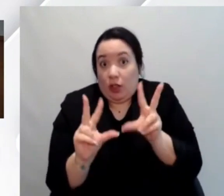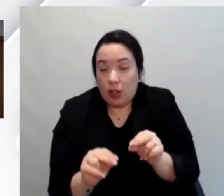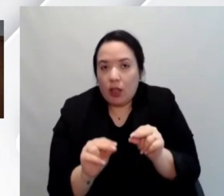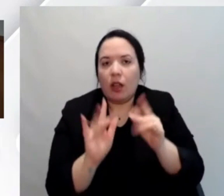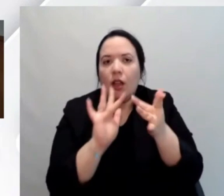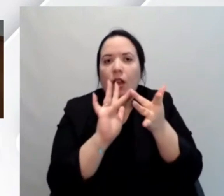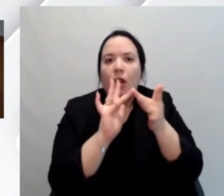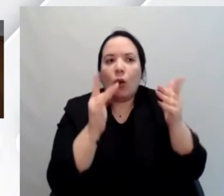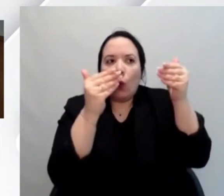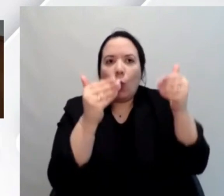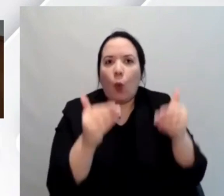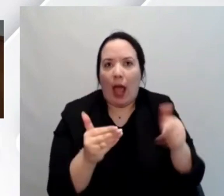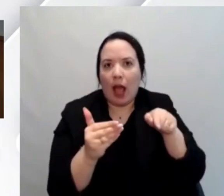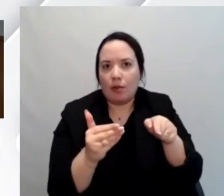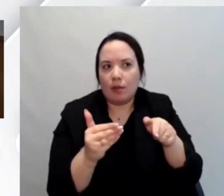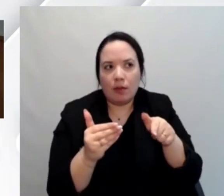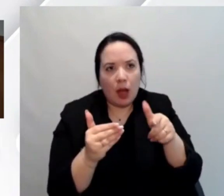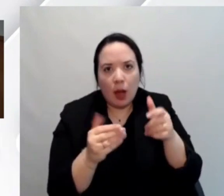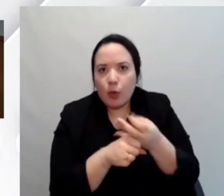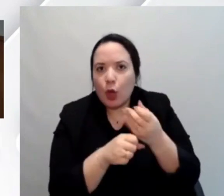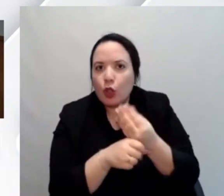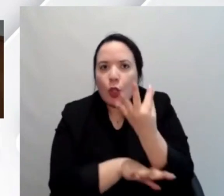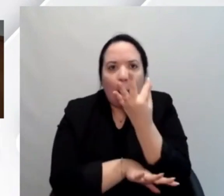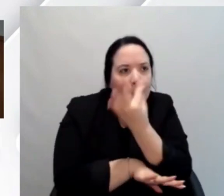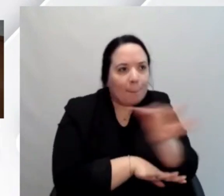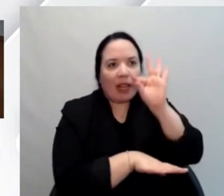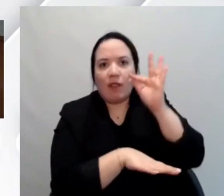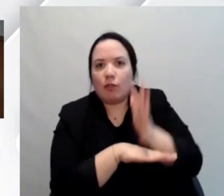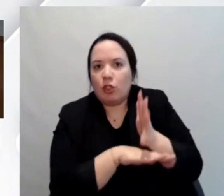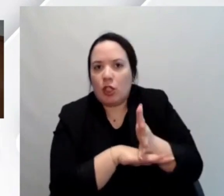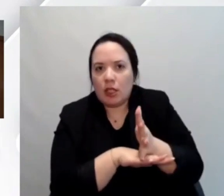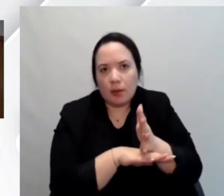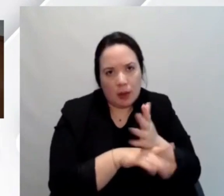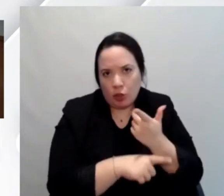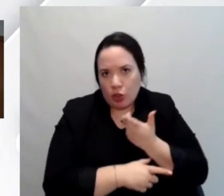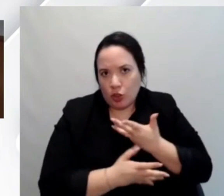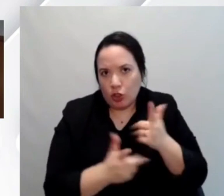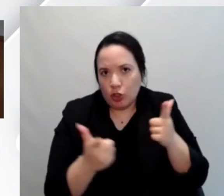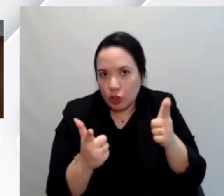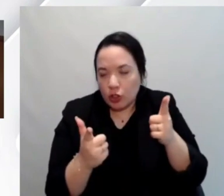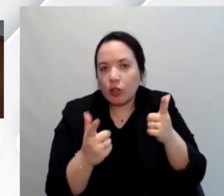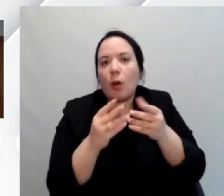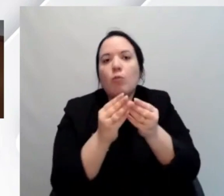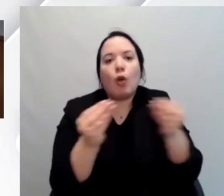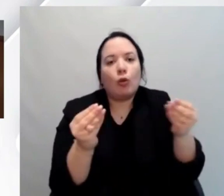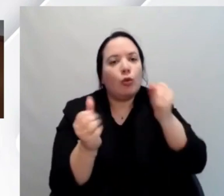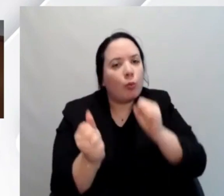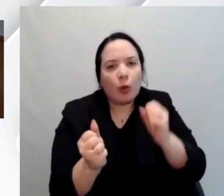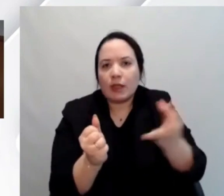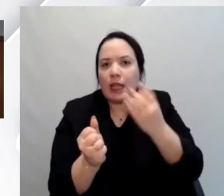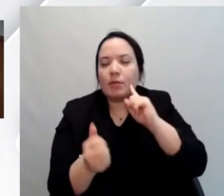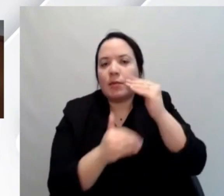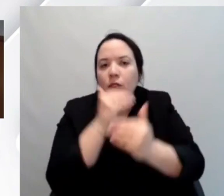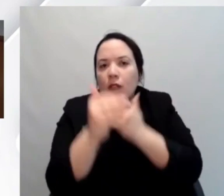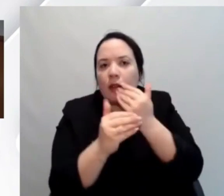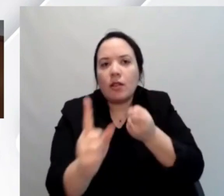esiste il prodotto perfetto in termini di accessibilità. Tutti i prodotti sono tecnicamente migliorabili e bisogna